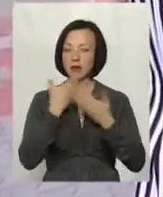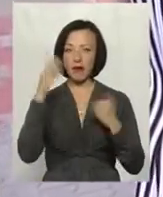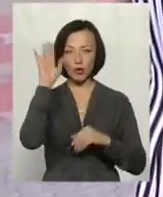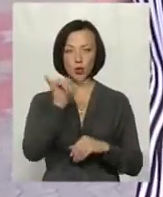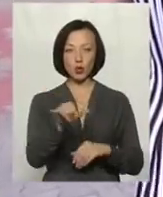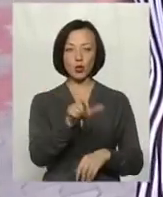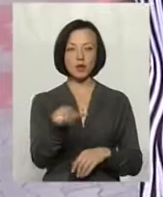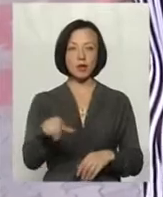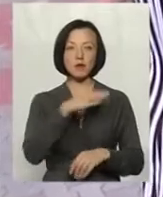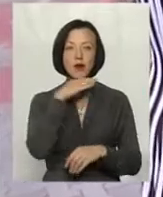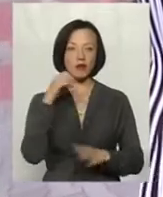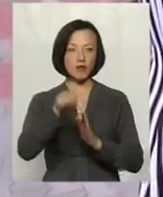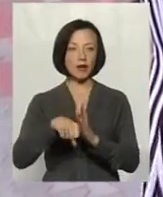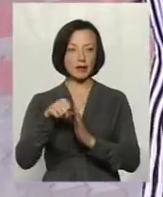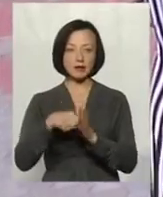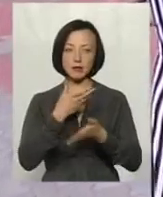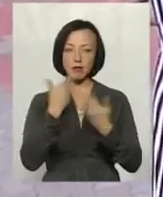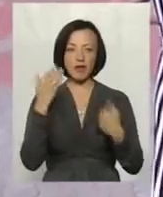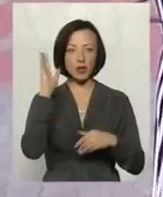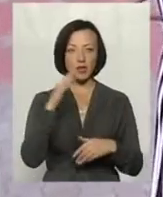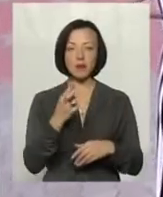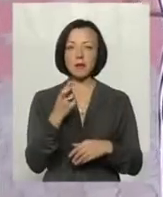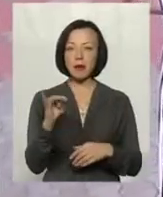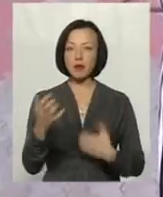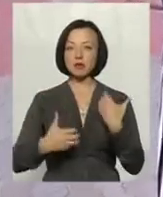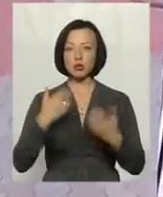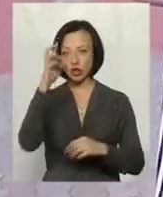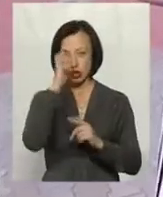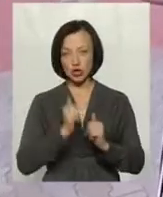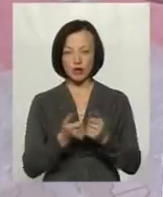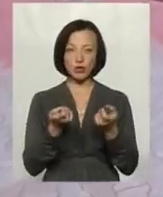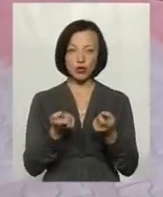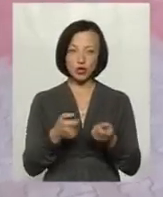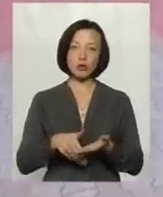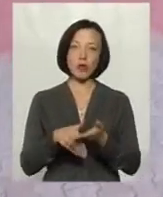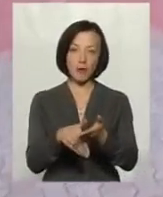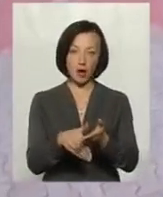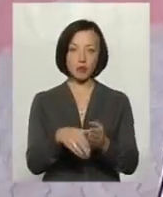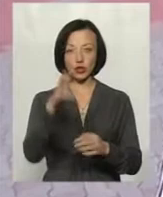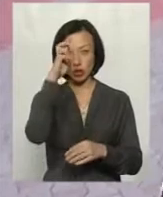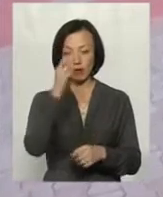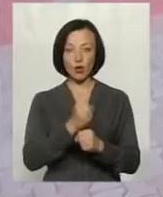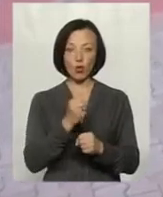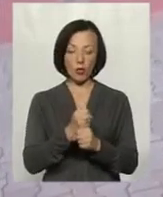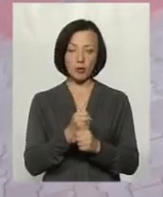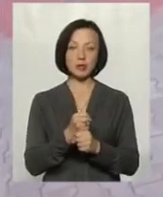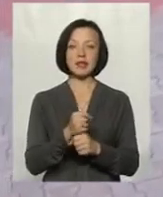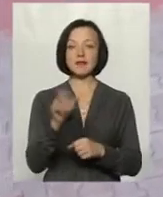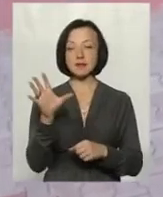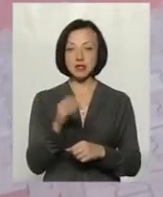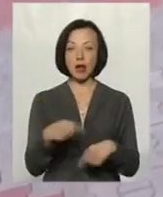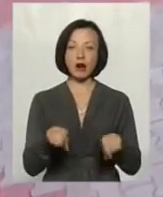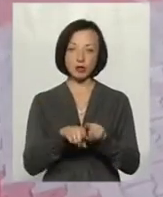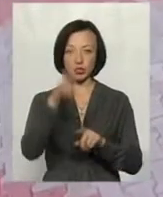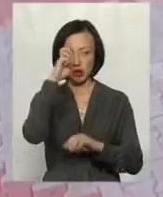людей, багато в краницях нема води. То якби позаботилась держава трохи, ми державі допомагаємо, робимо, і все, і